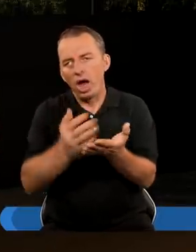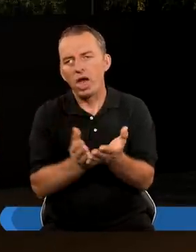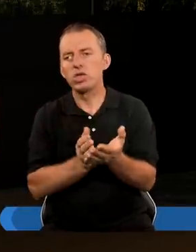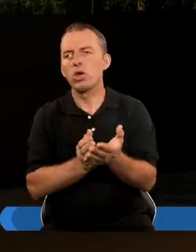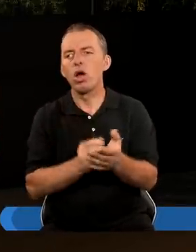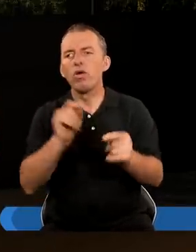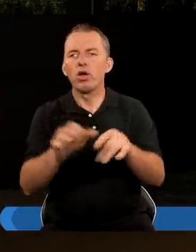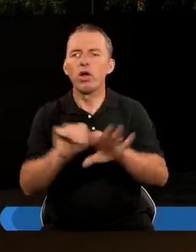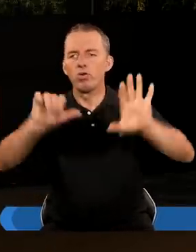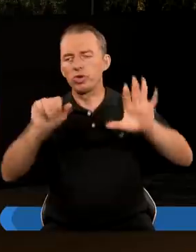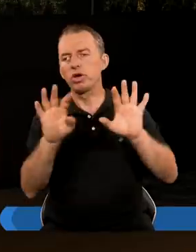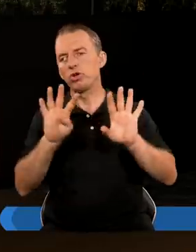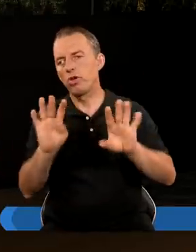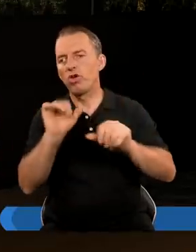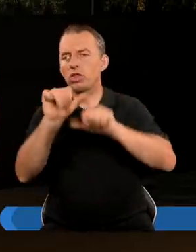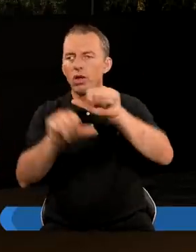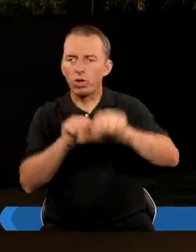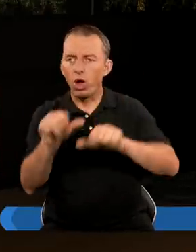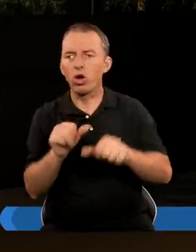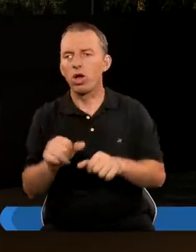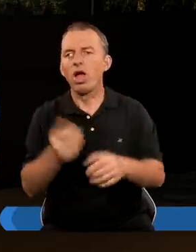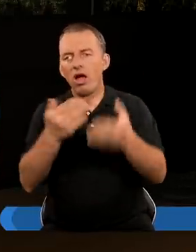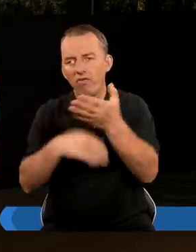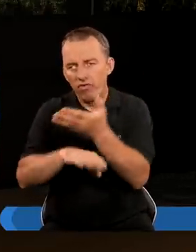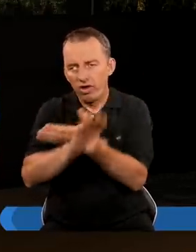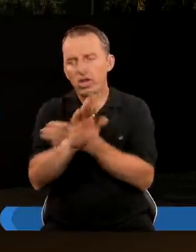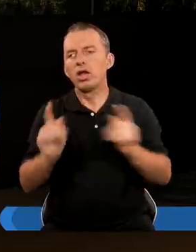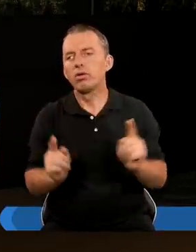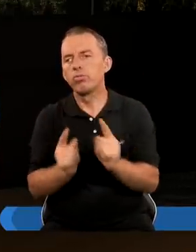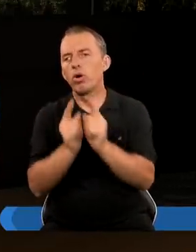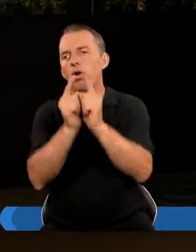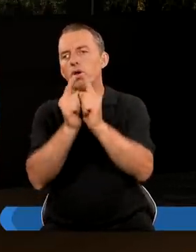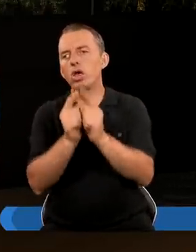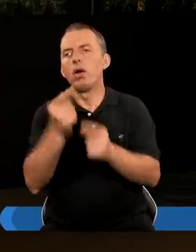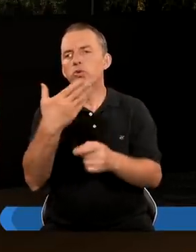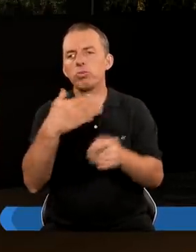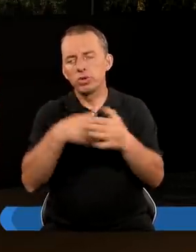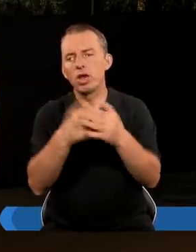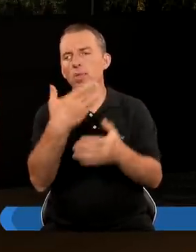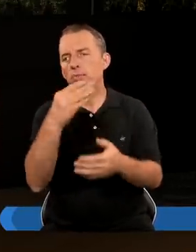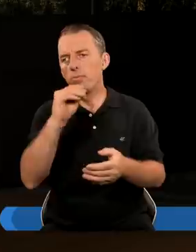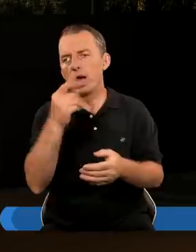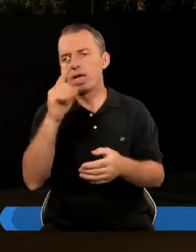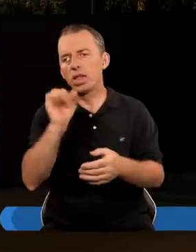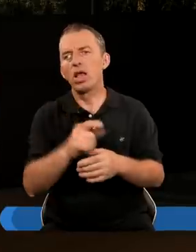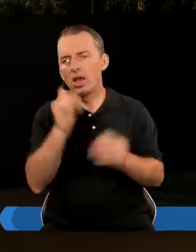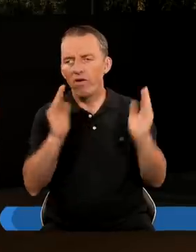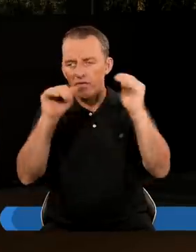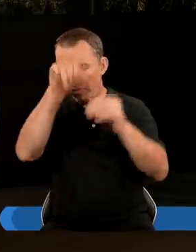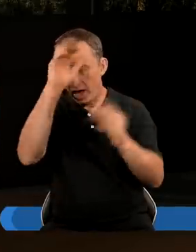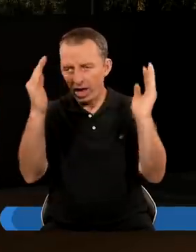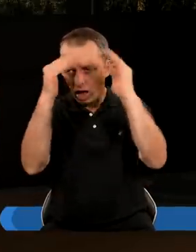kraju No i on W 609 roku Wyszedł na spotkanie Właśnie przy Megido Z